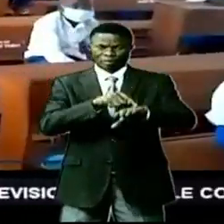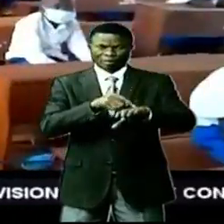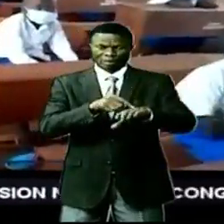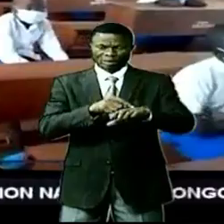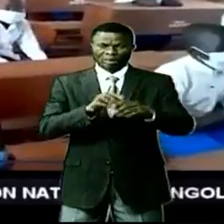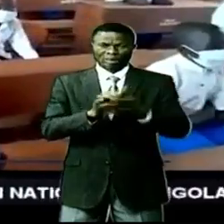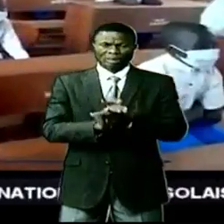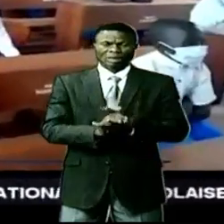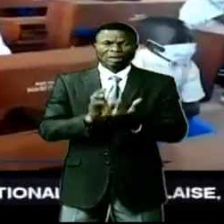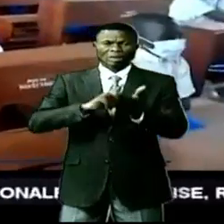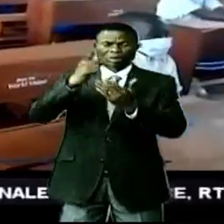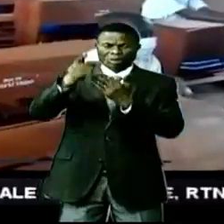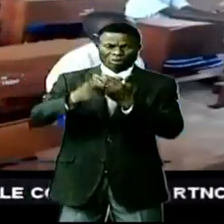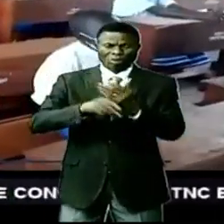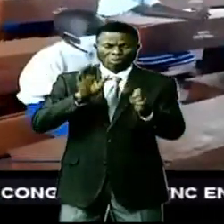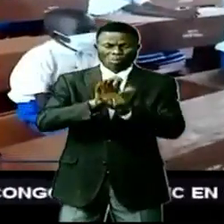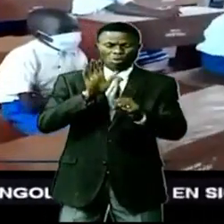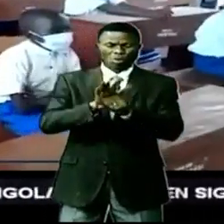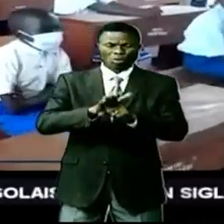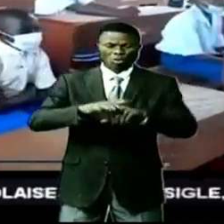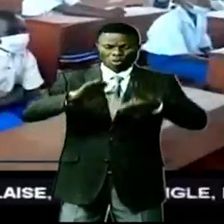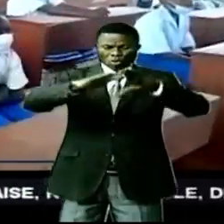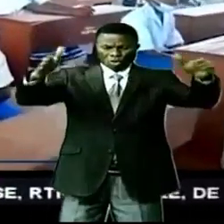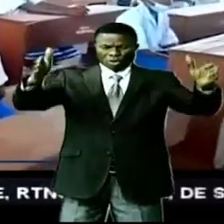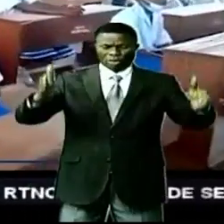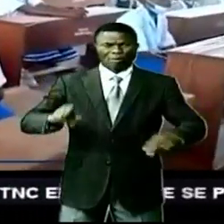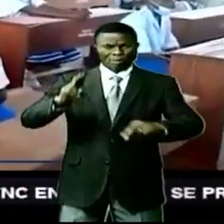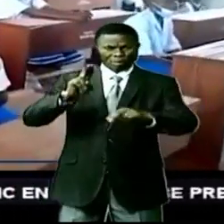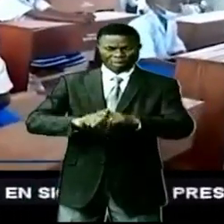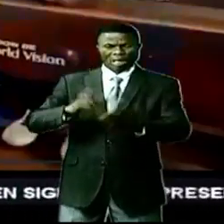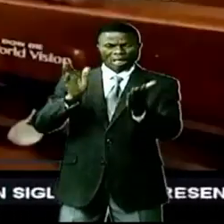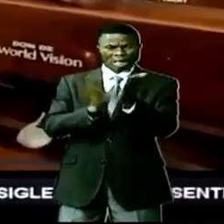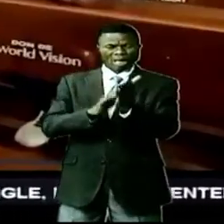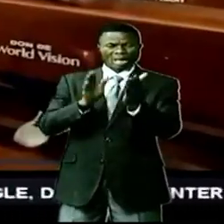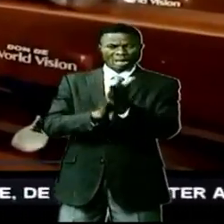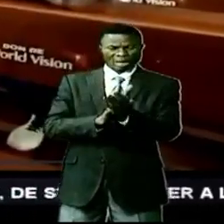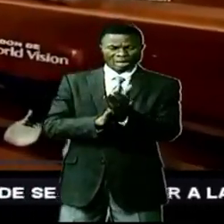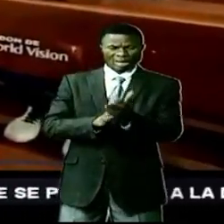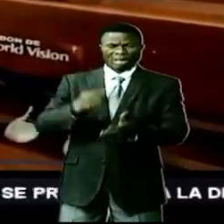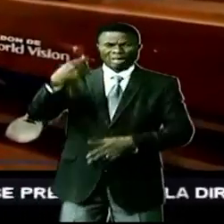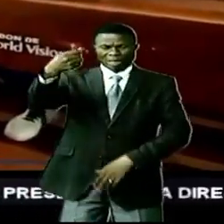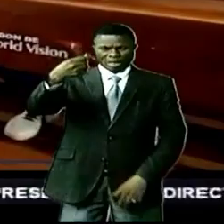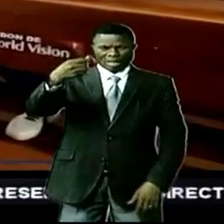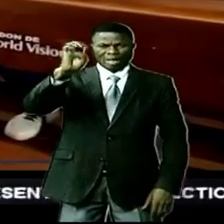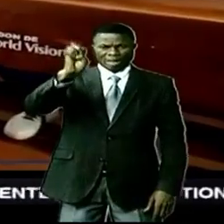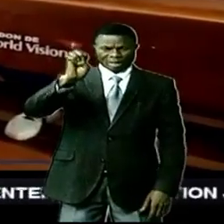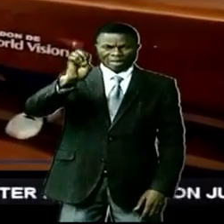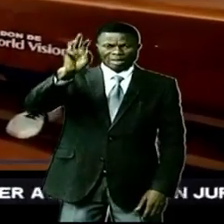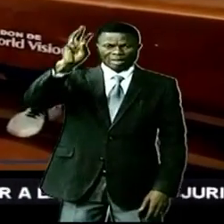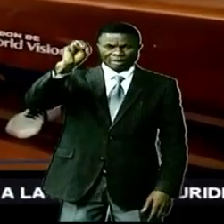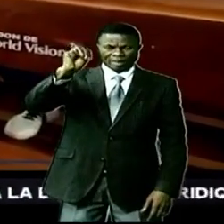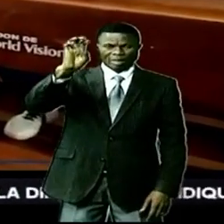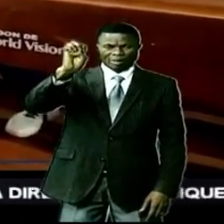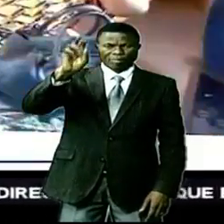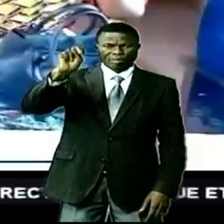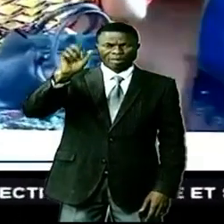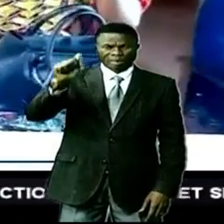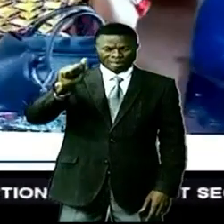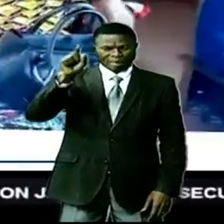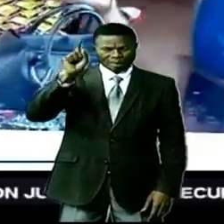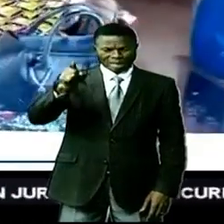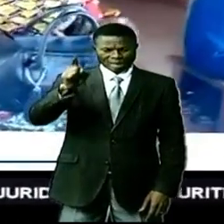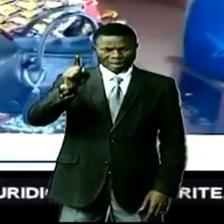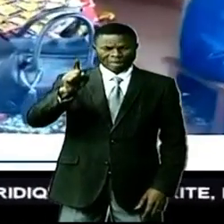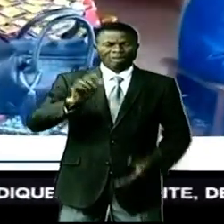don d'un lot important de bons pupitres destinés aux écoles tous les eaux confondues de la sous-division éducationnelle de l'EPST Guimena